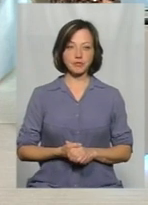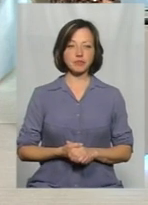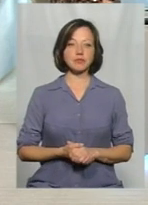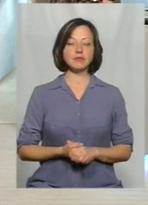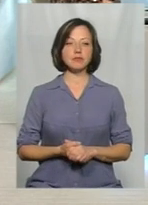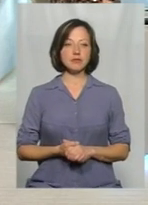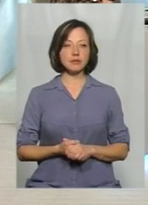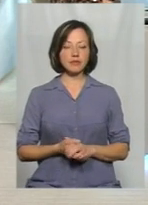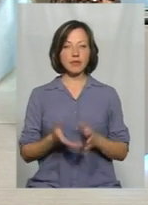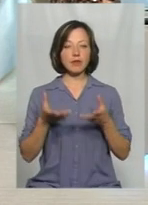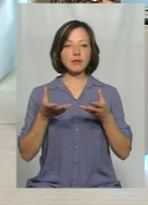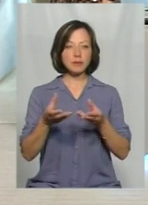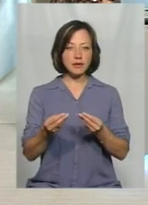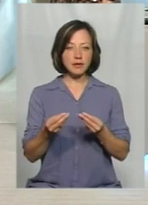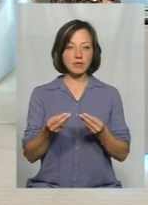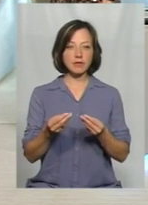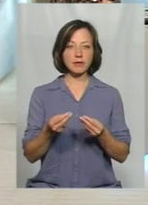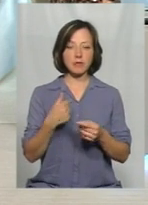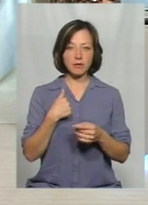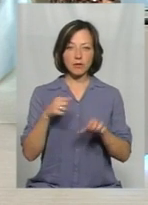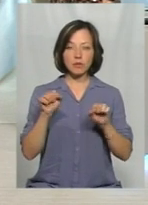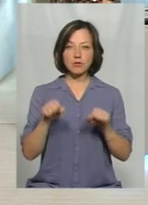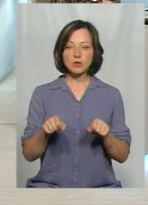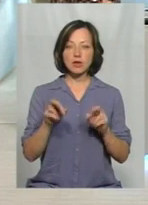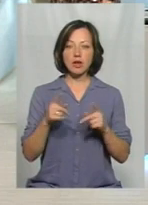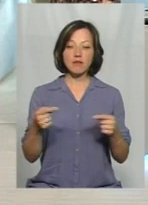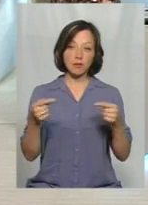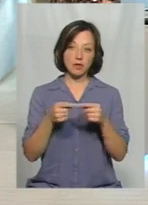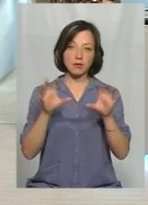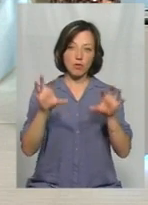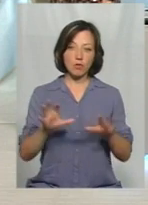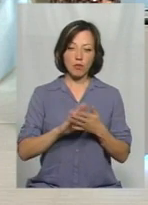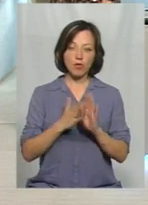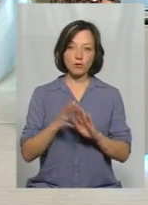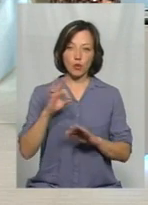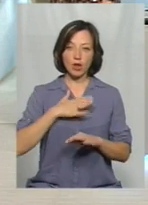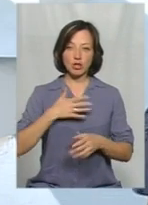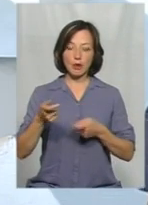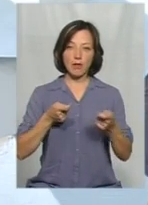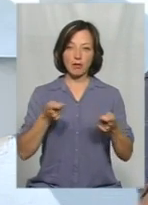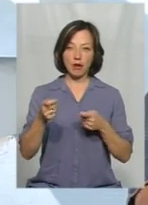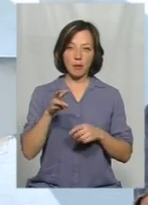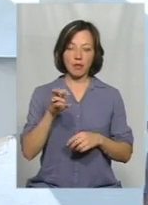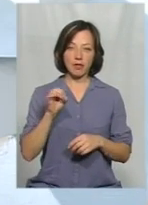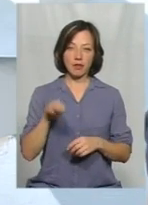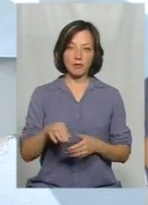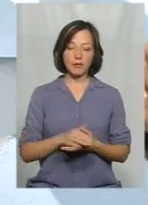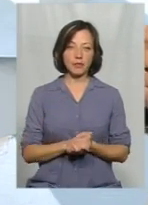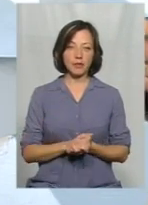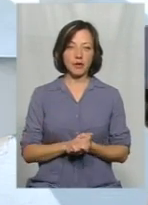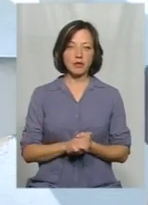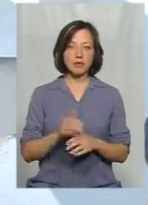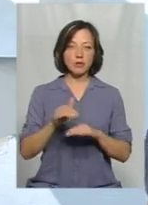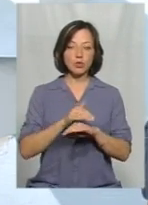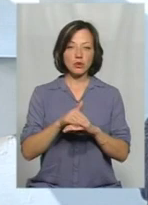Важливі впливу в нас відповідають чинному законодавству і положенню про наш департамент. От, будь